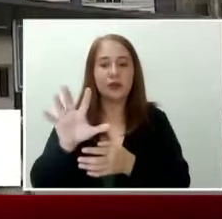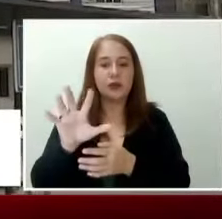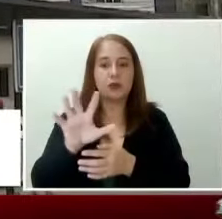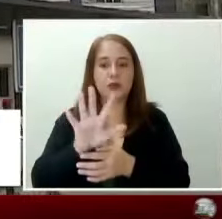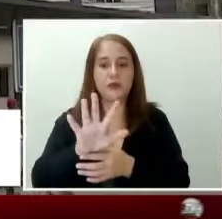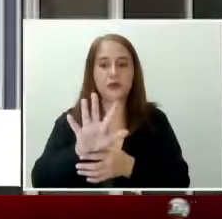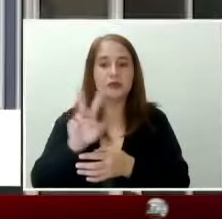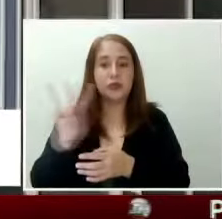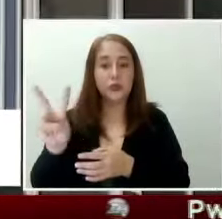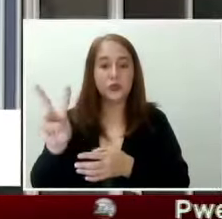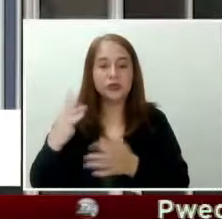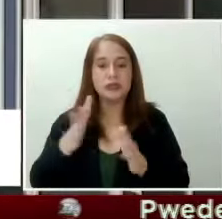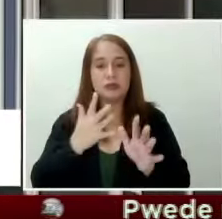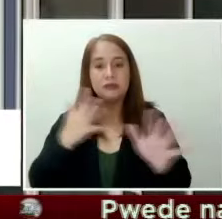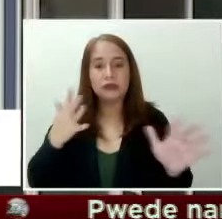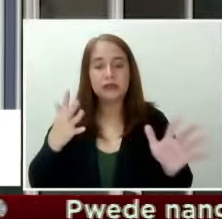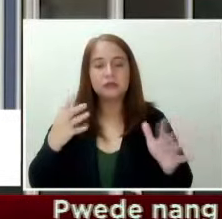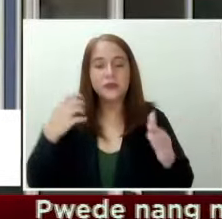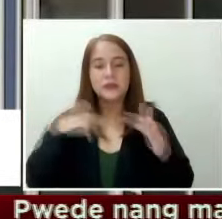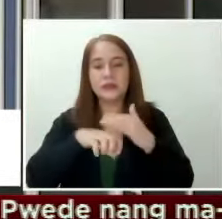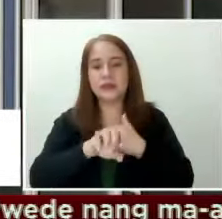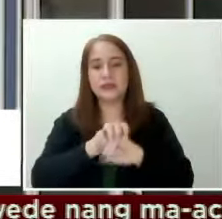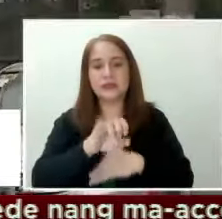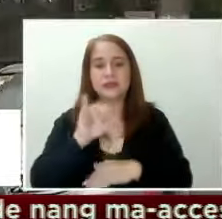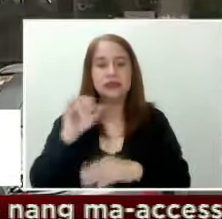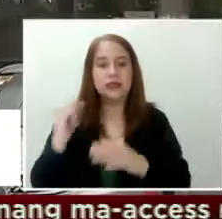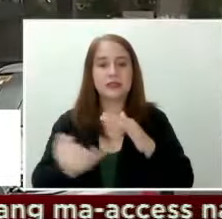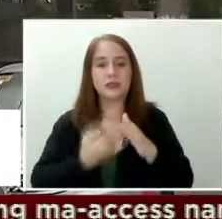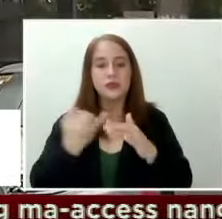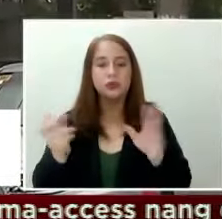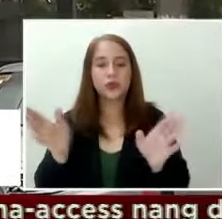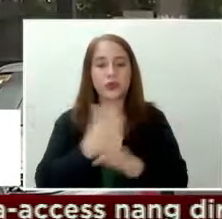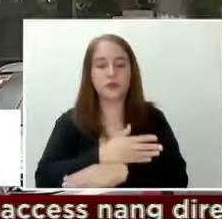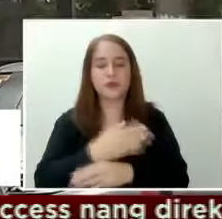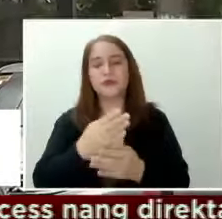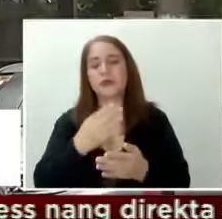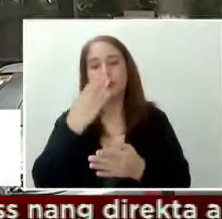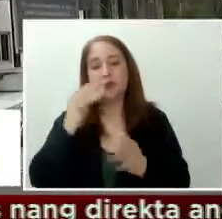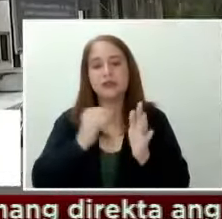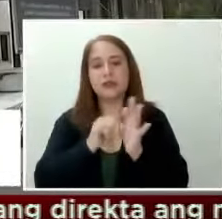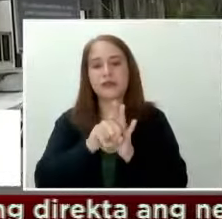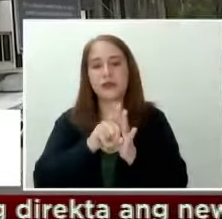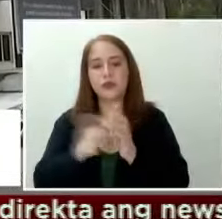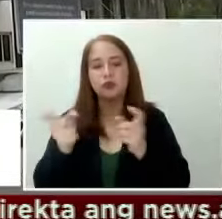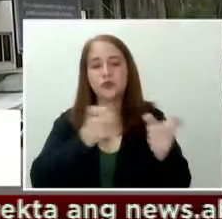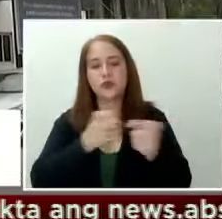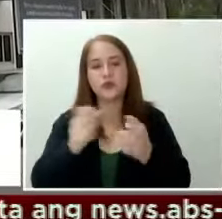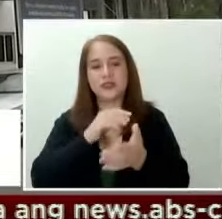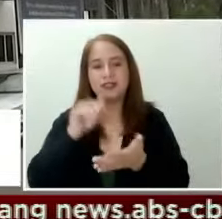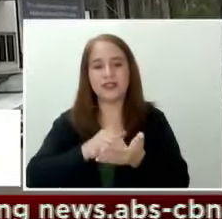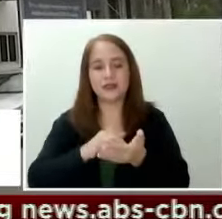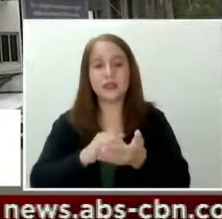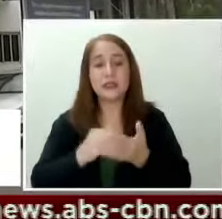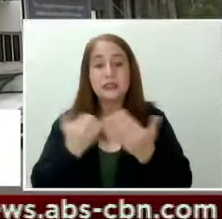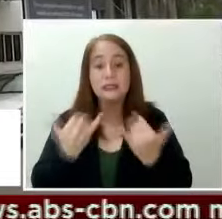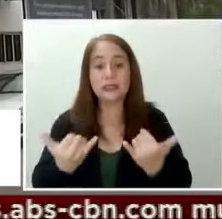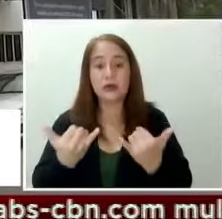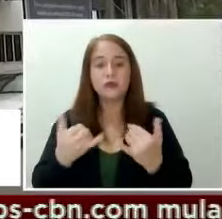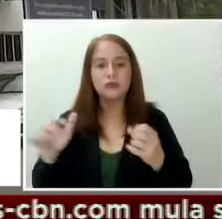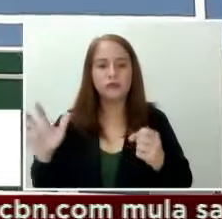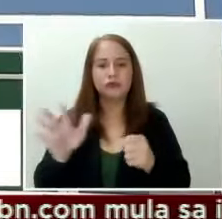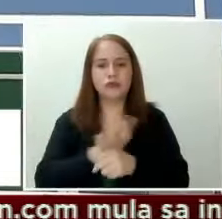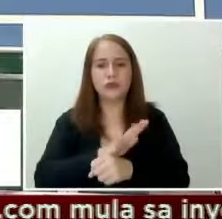nakapila para makapasok sa isolation rooms ng Bulacan Infection Control Center, na ngayon ay okupado ang